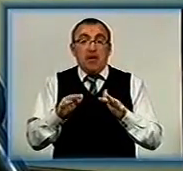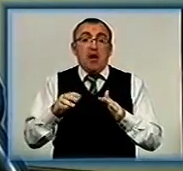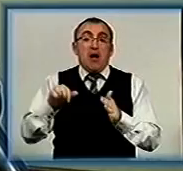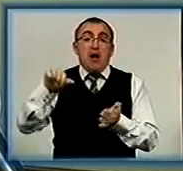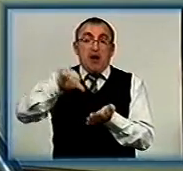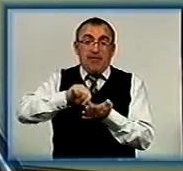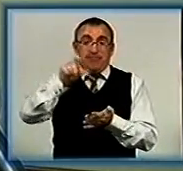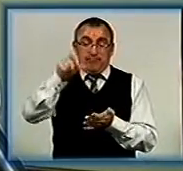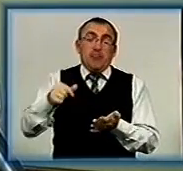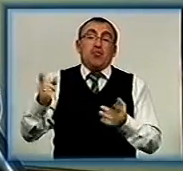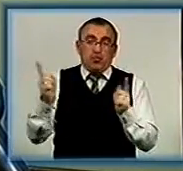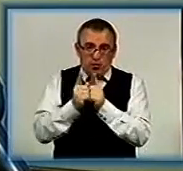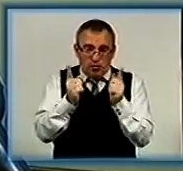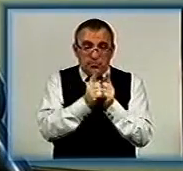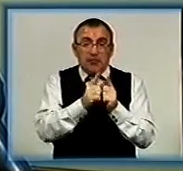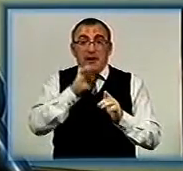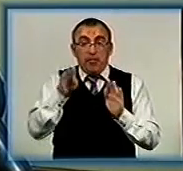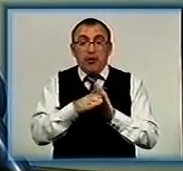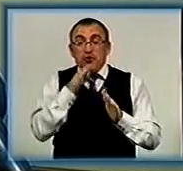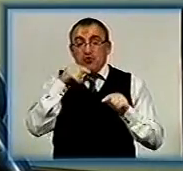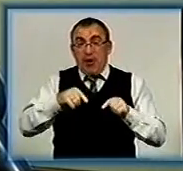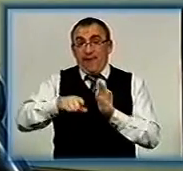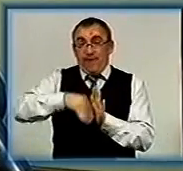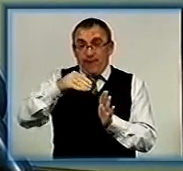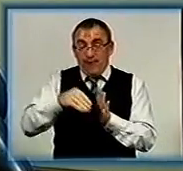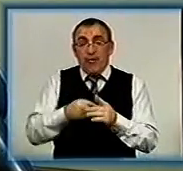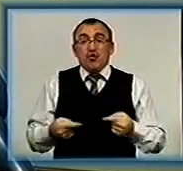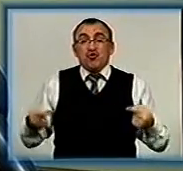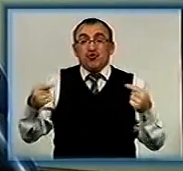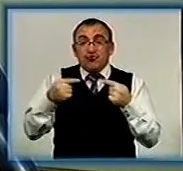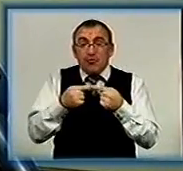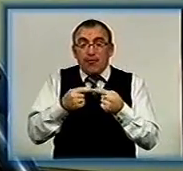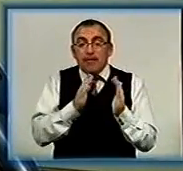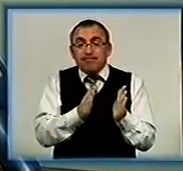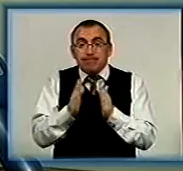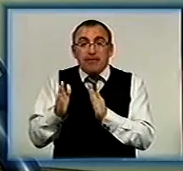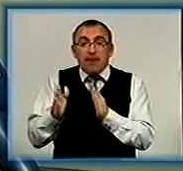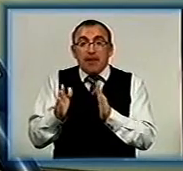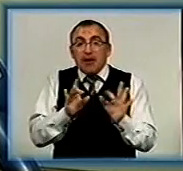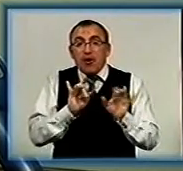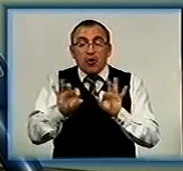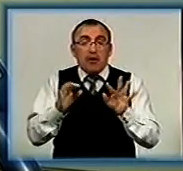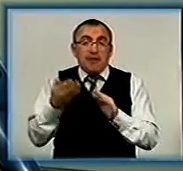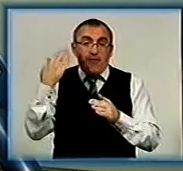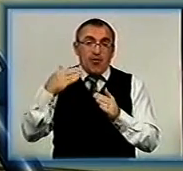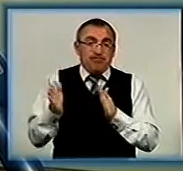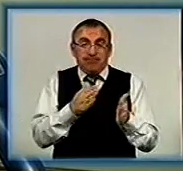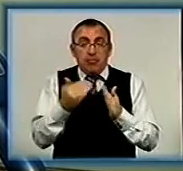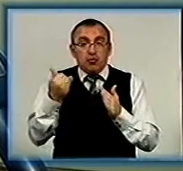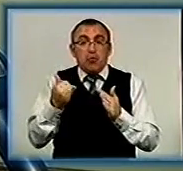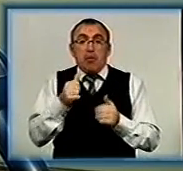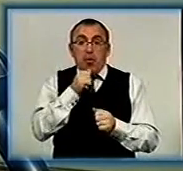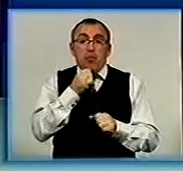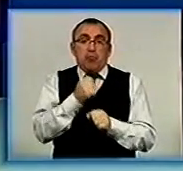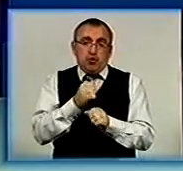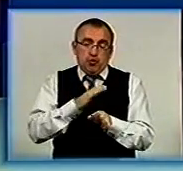зустрічалися в нашій студії один з одним і під час цих виборів, але чітко регламентованих речей ми раніше уникали. Сьогодні спробуємо це